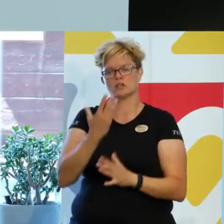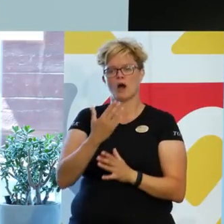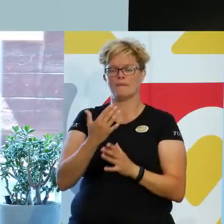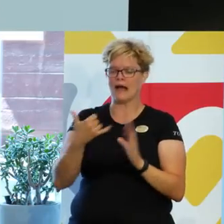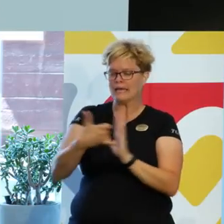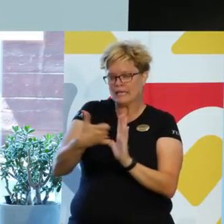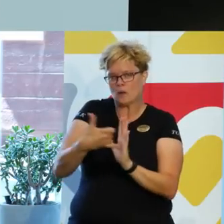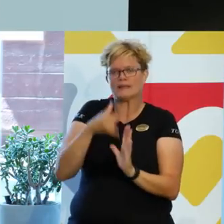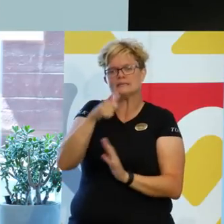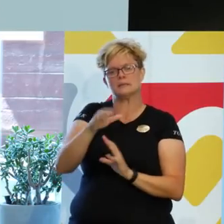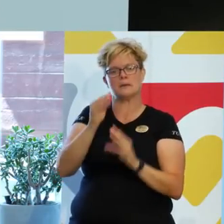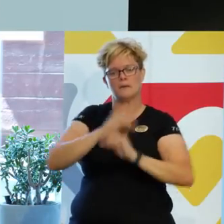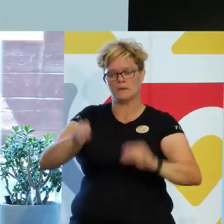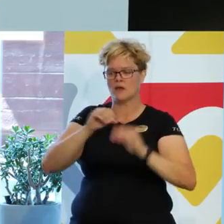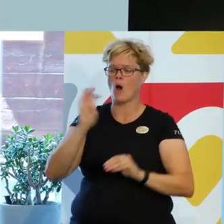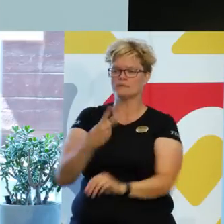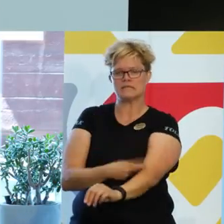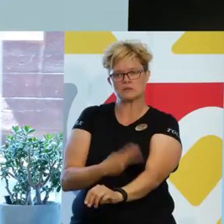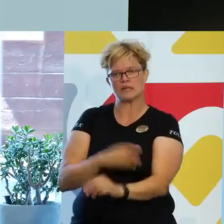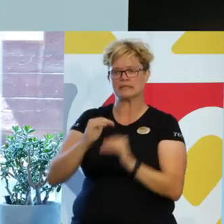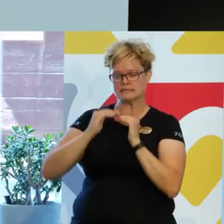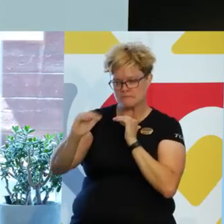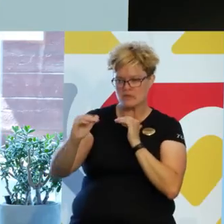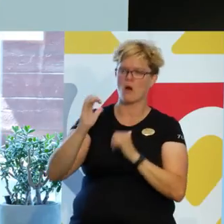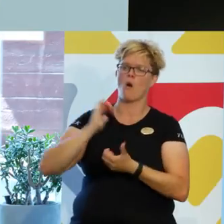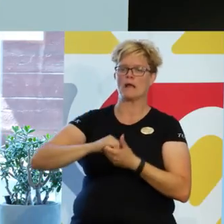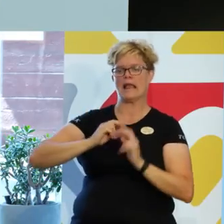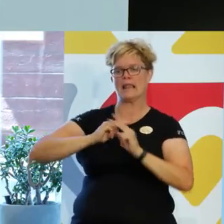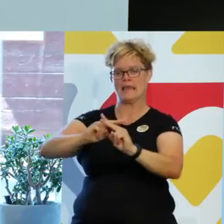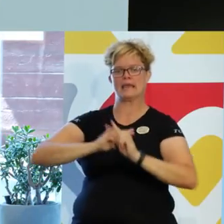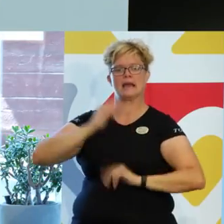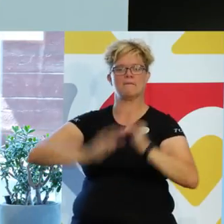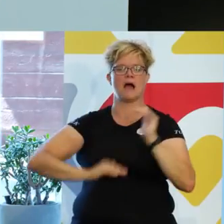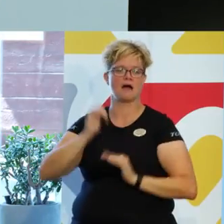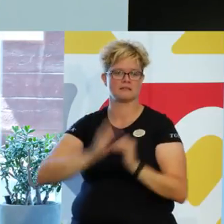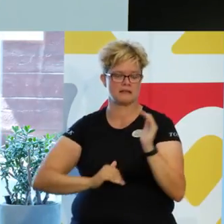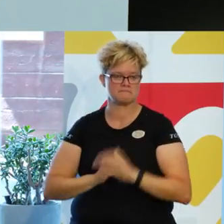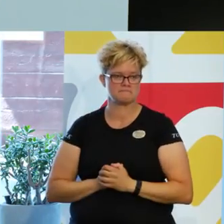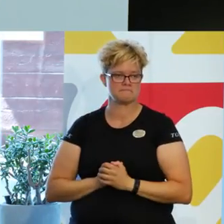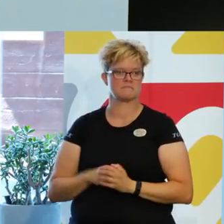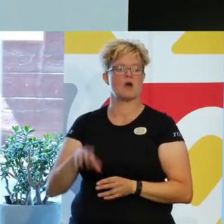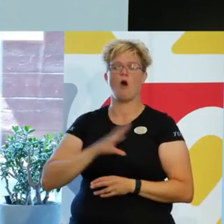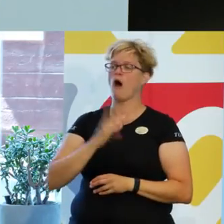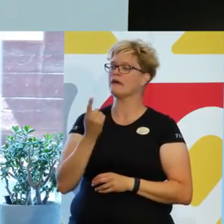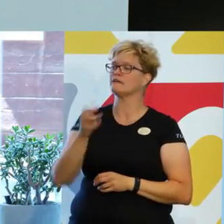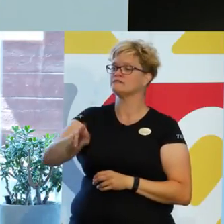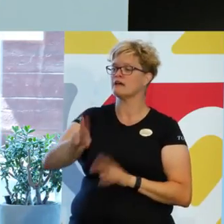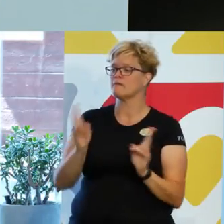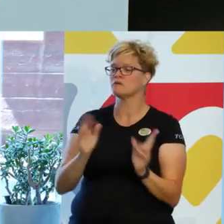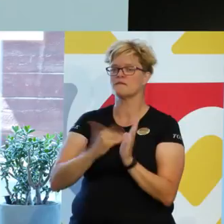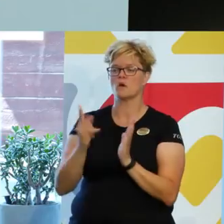innehåll i sin undervisning om sexualitet, jämställdhet och likabehandling. Vi har också ett exempel från